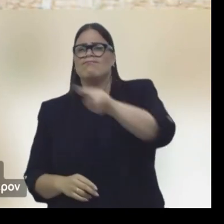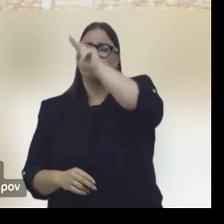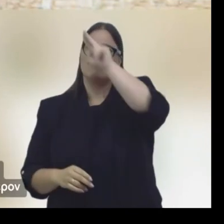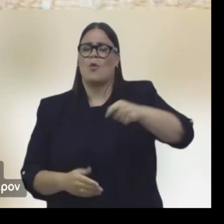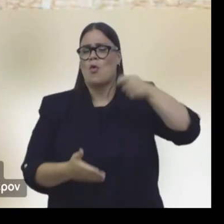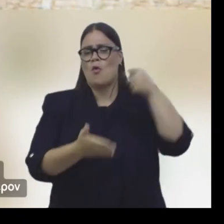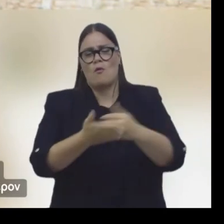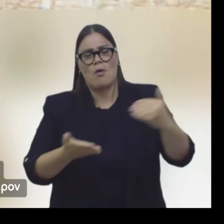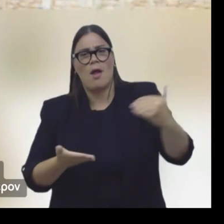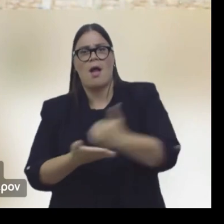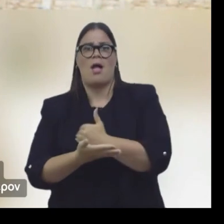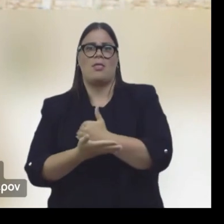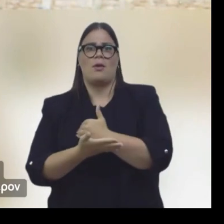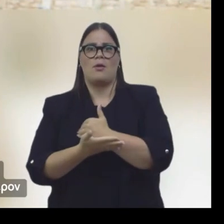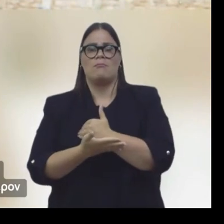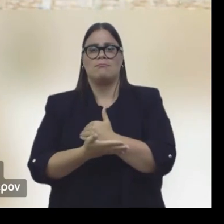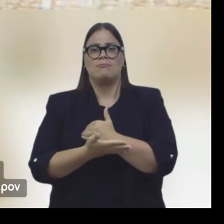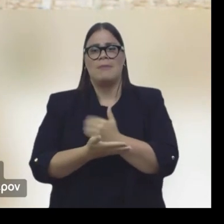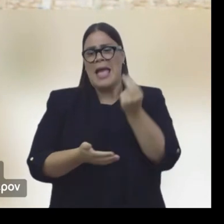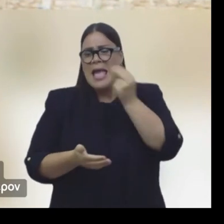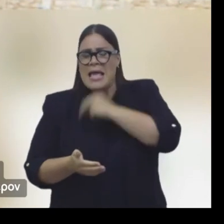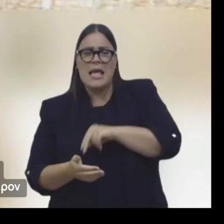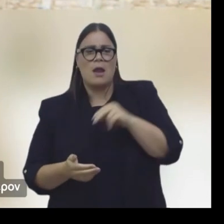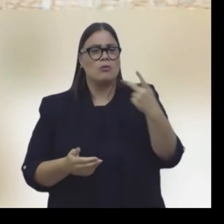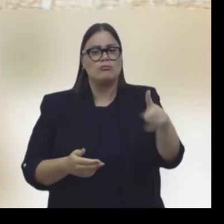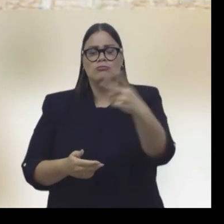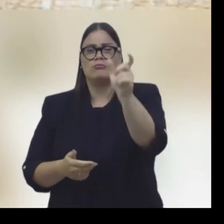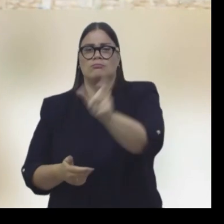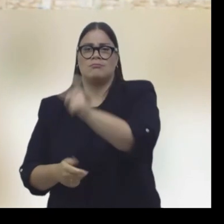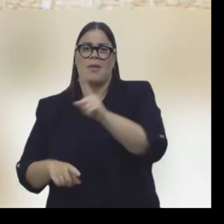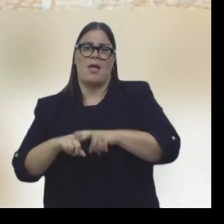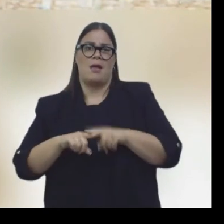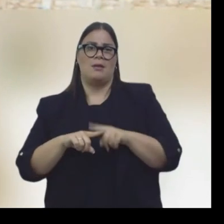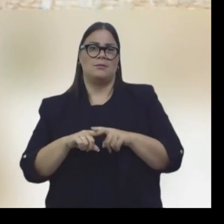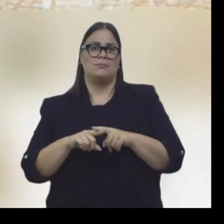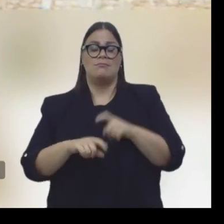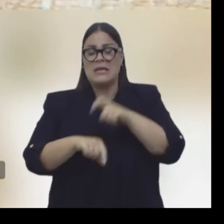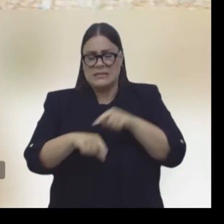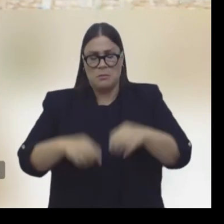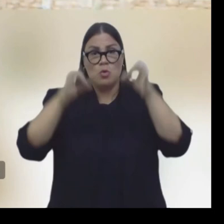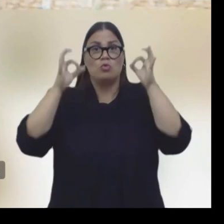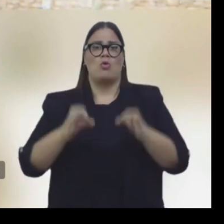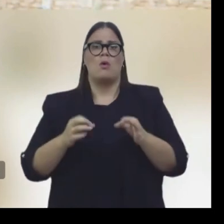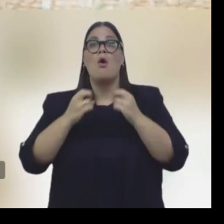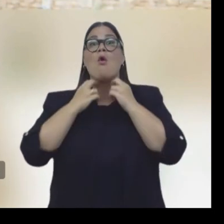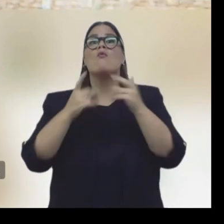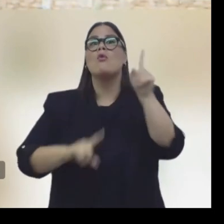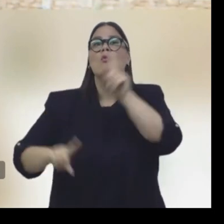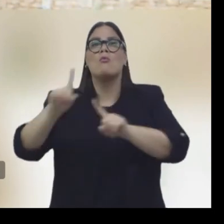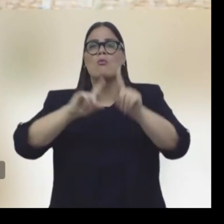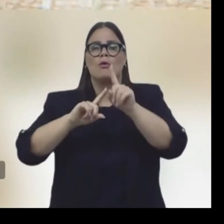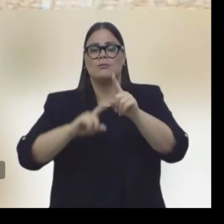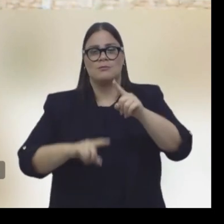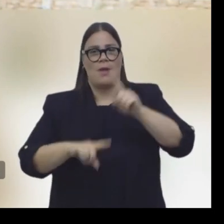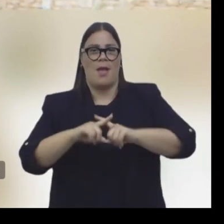εξαφανίσει κάθε άδικο φόρο εις όφελος και συμφέρον του Έλλημου πολιτή. Η στιγμή είναι τώρα και η